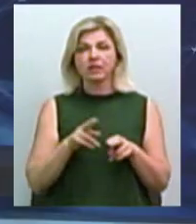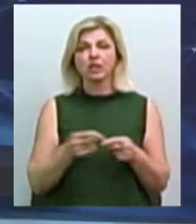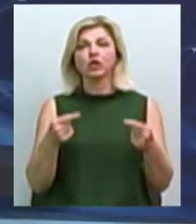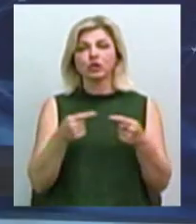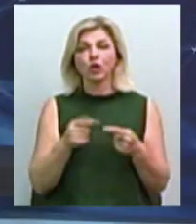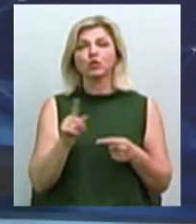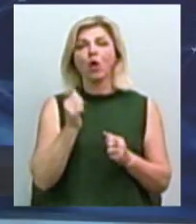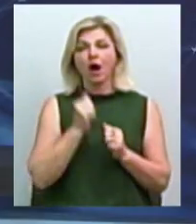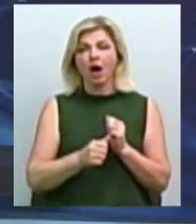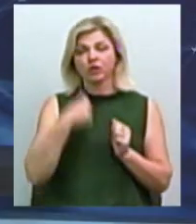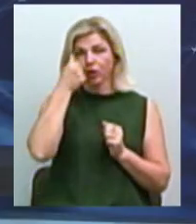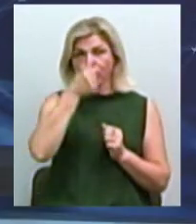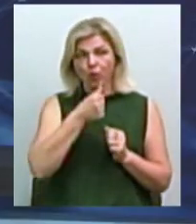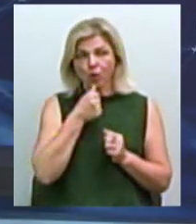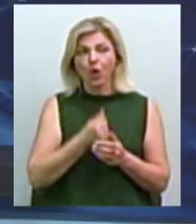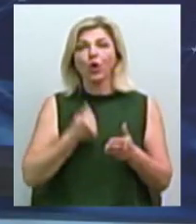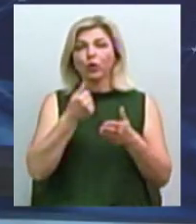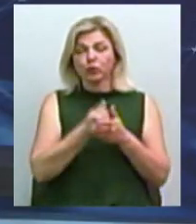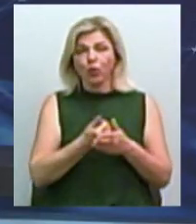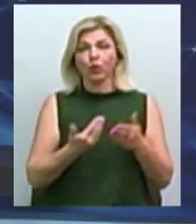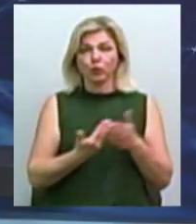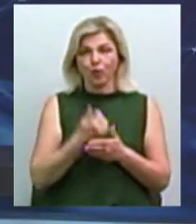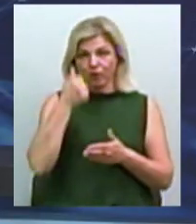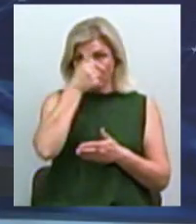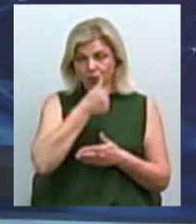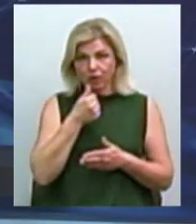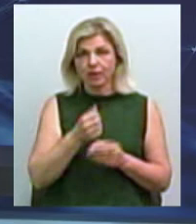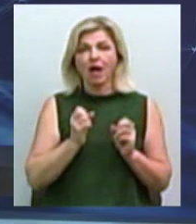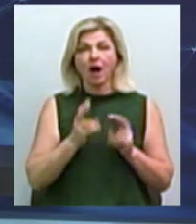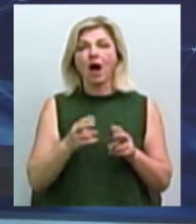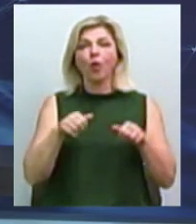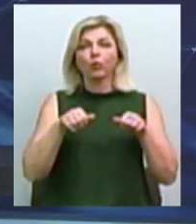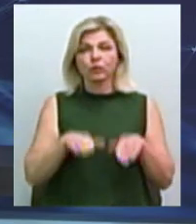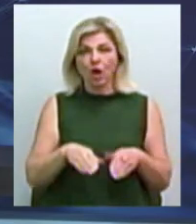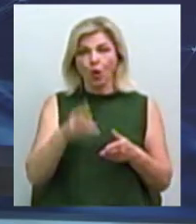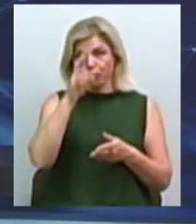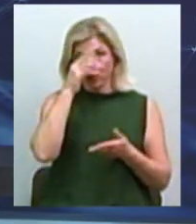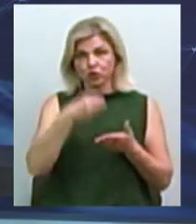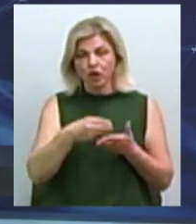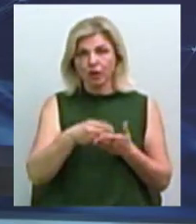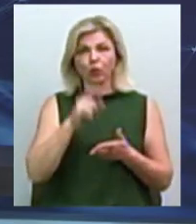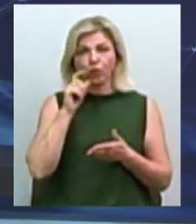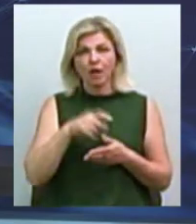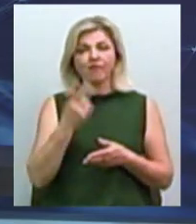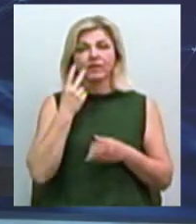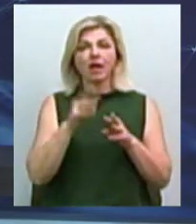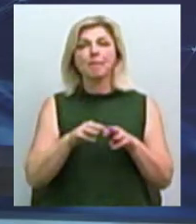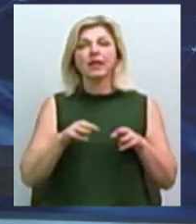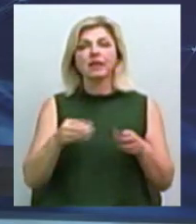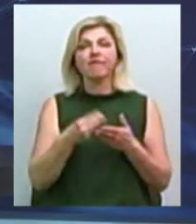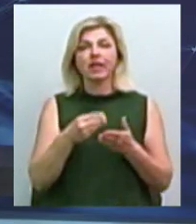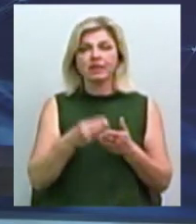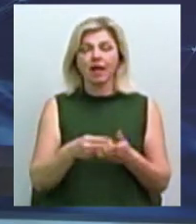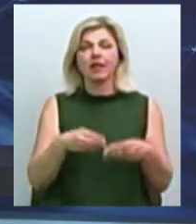кожного року, до нового року, перед тим, як приймається бюджет країни, завжди Міністерство фінансів подає законопроєкти,